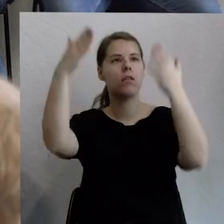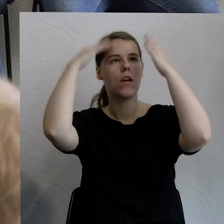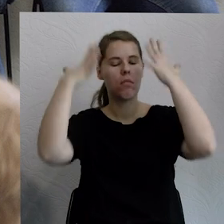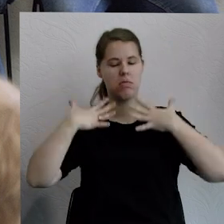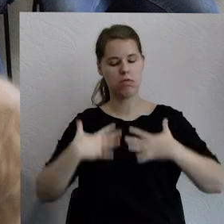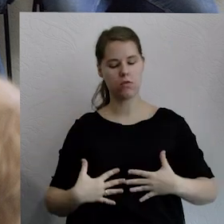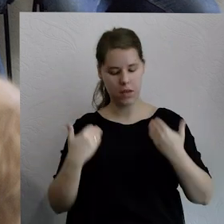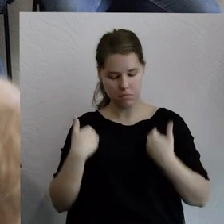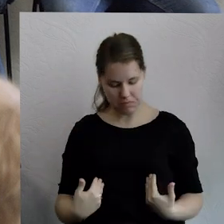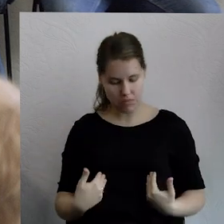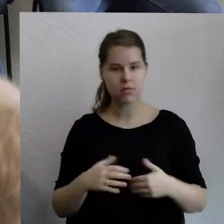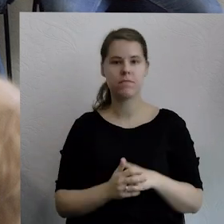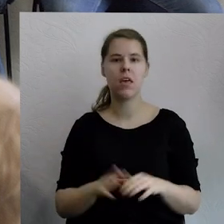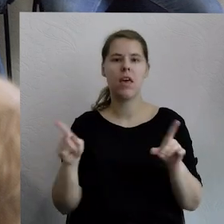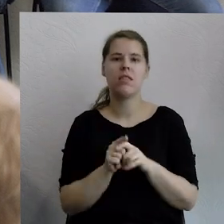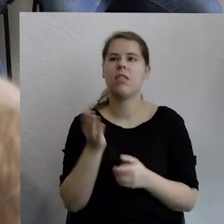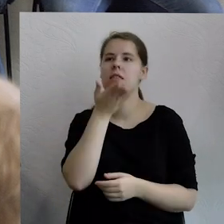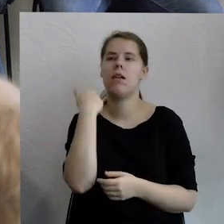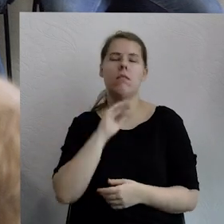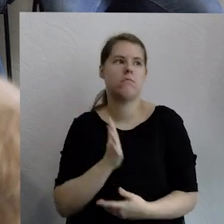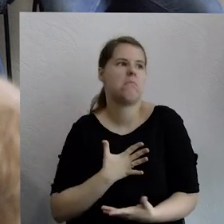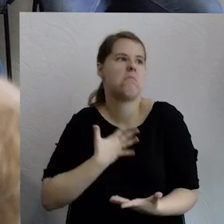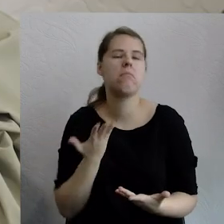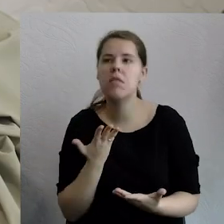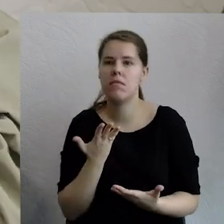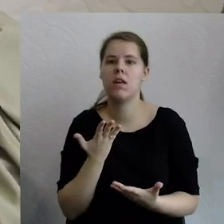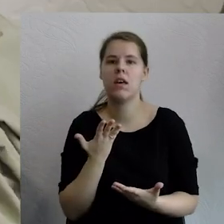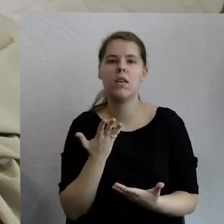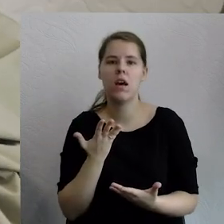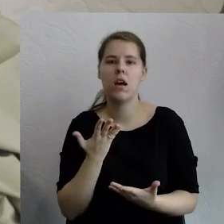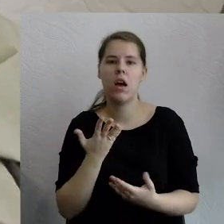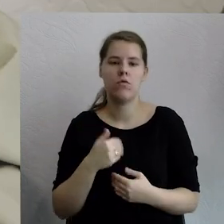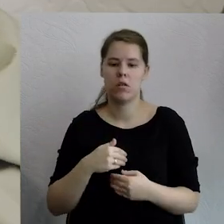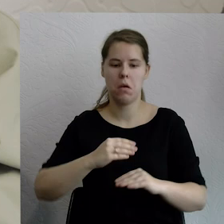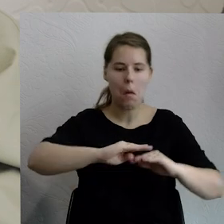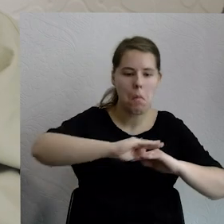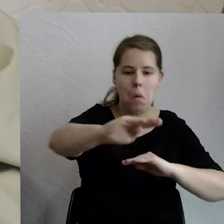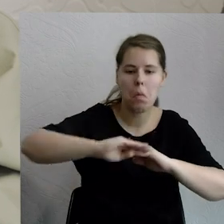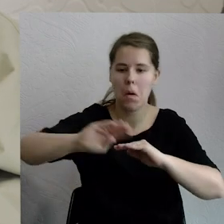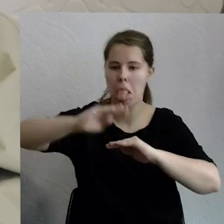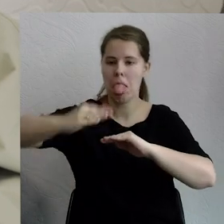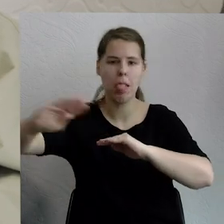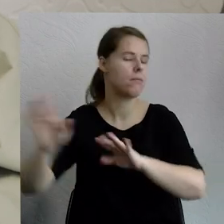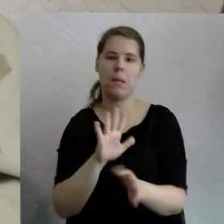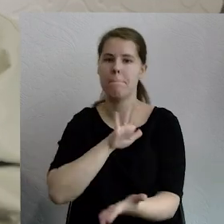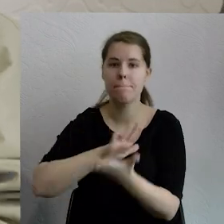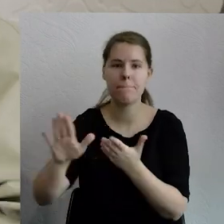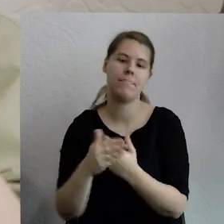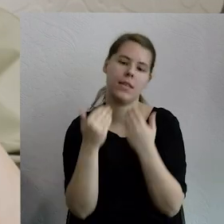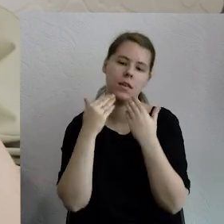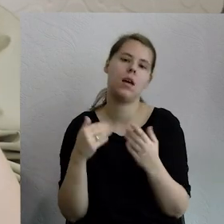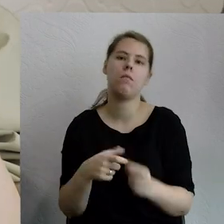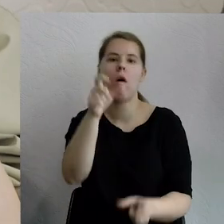I nikogo nie dziwi to, że wszędzie są wyrównane podłogi, tak żeby osoby poruszające się na wózku